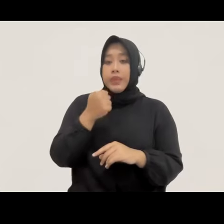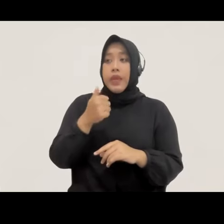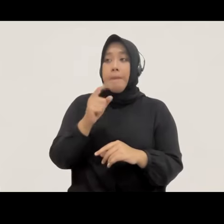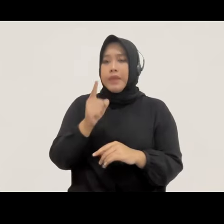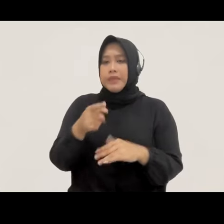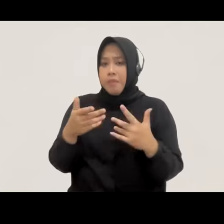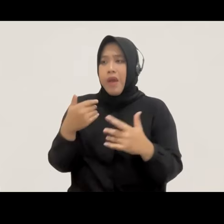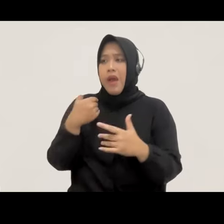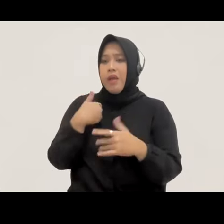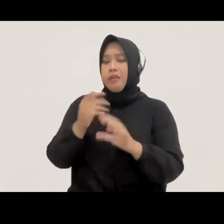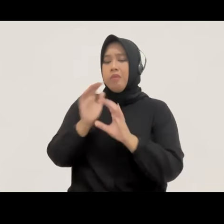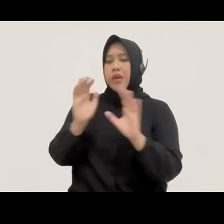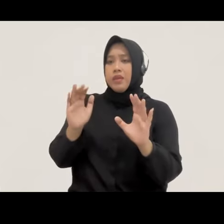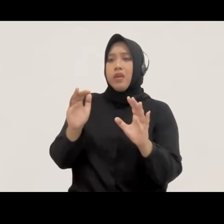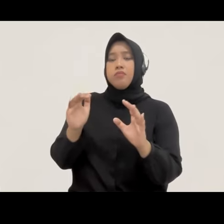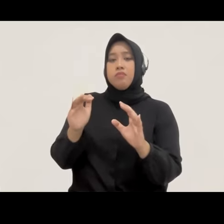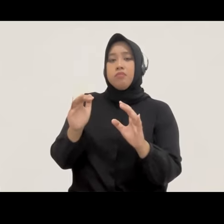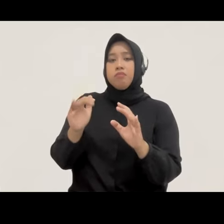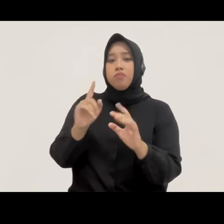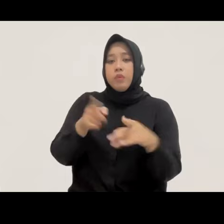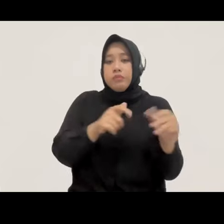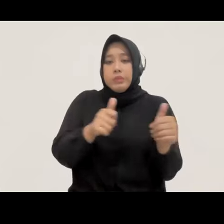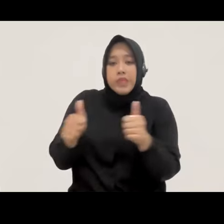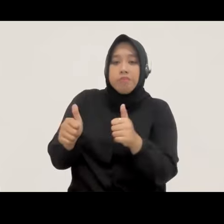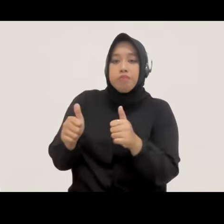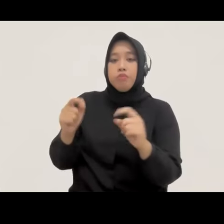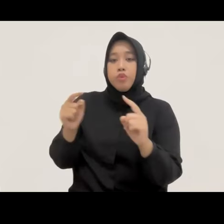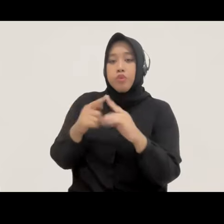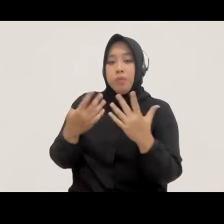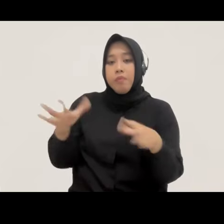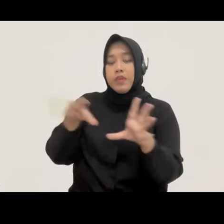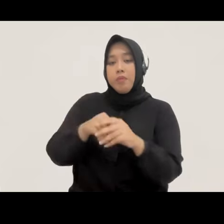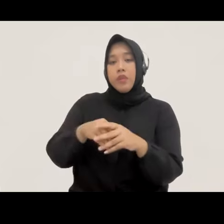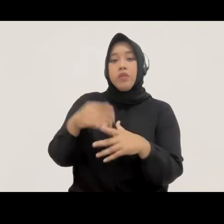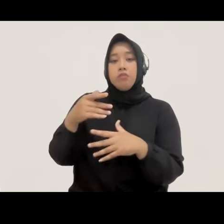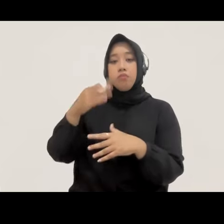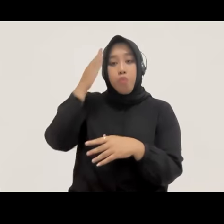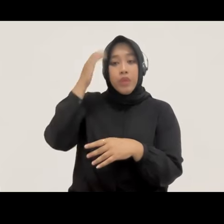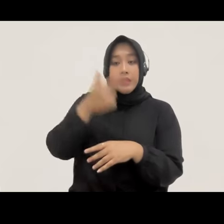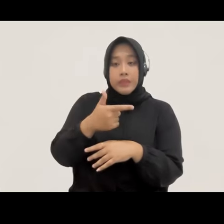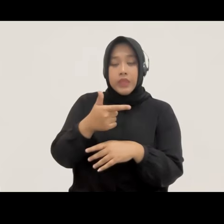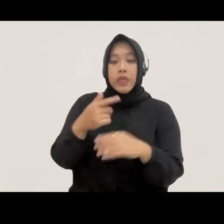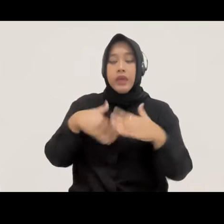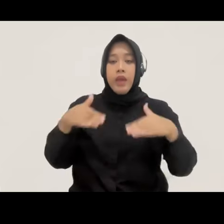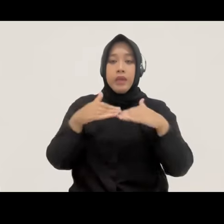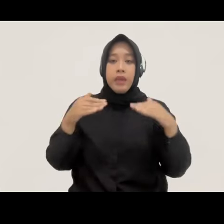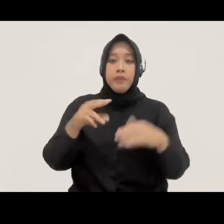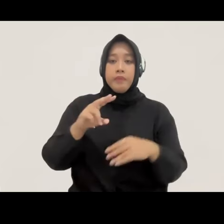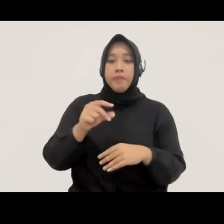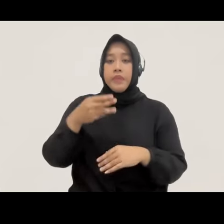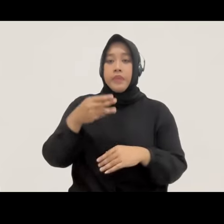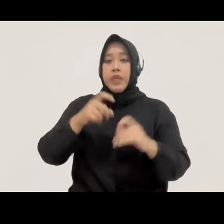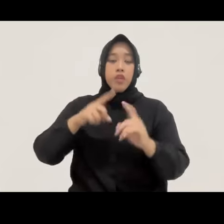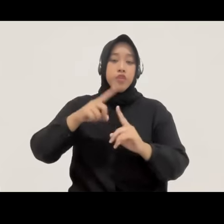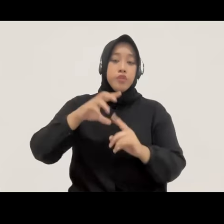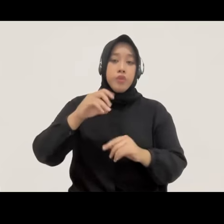ada banyak hal yang harus dipersiapkan untuk pelibatan polisi dalam keadilan restoratif, dukungan dari